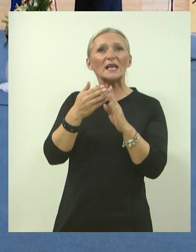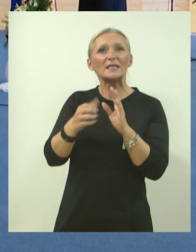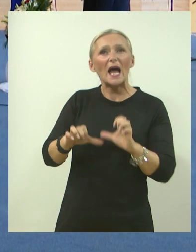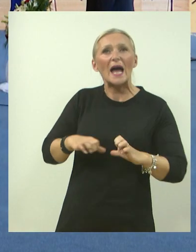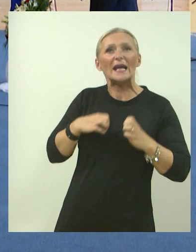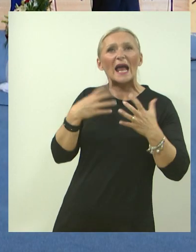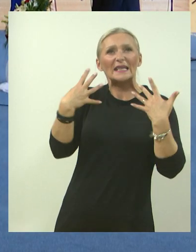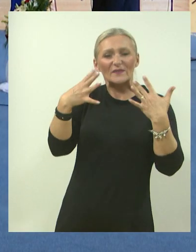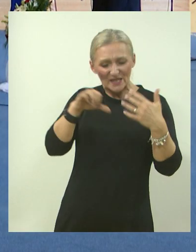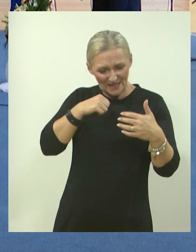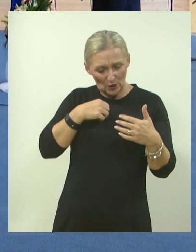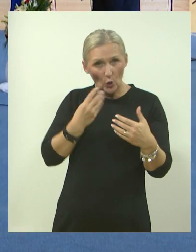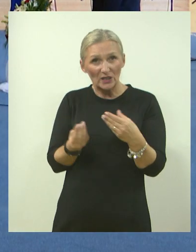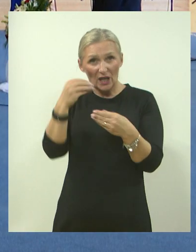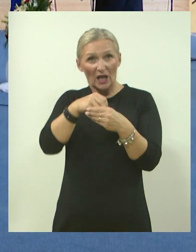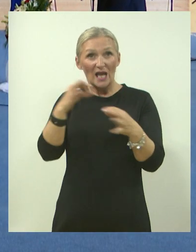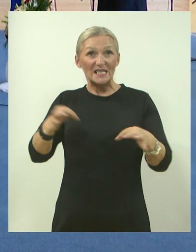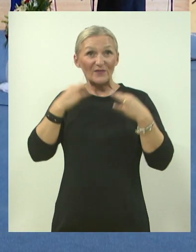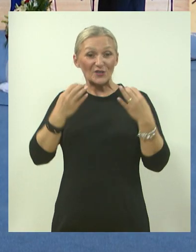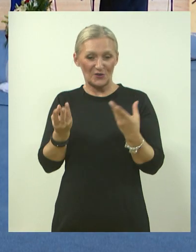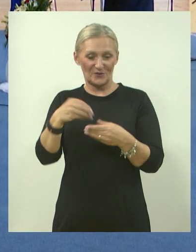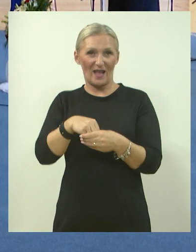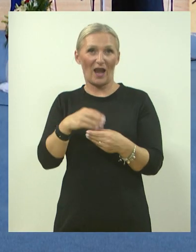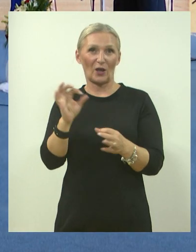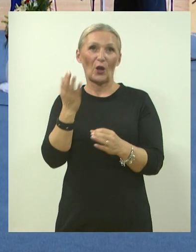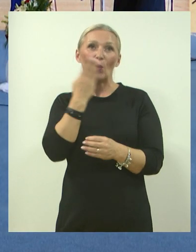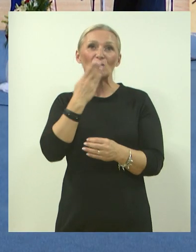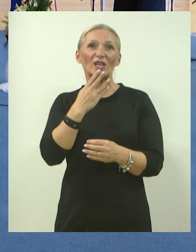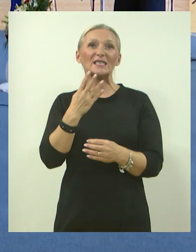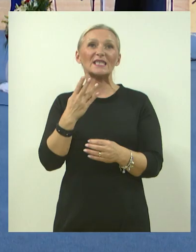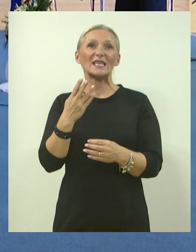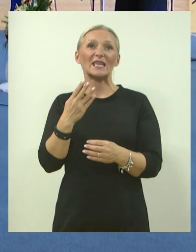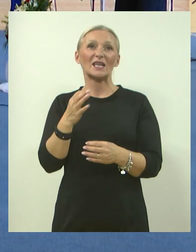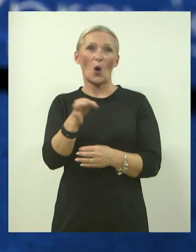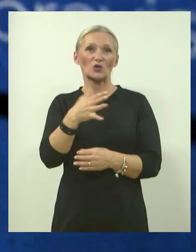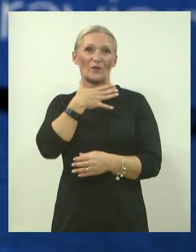Hrvatskoj, a dobrinost svećanosti dali su i učenici osnovne škole Knjegine Zgornje.